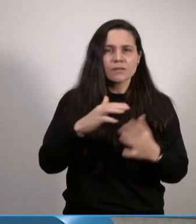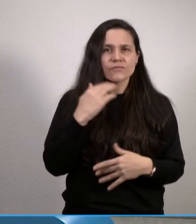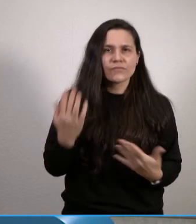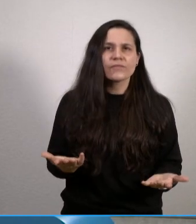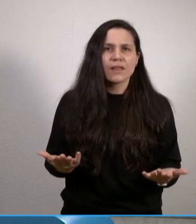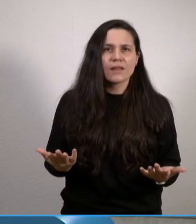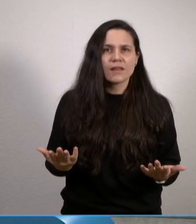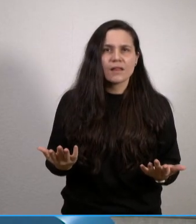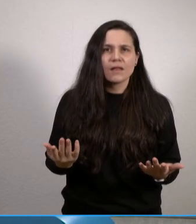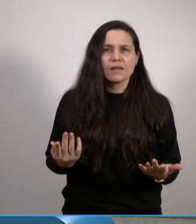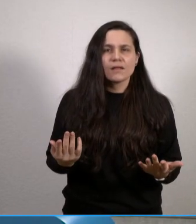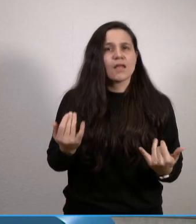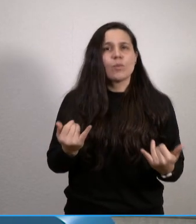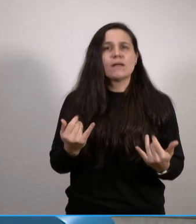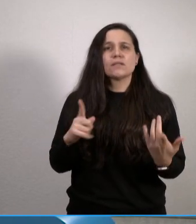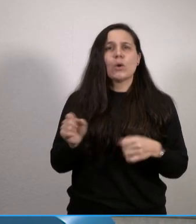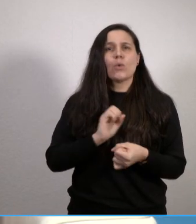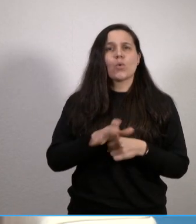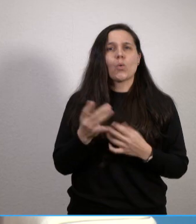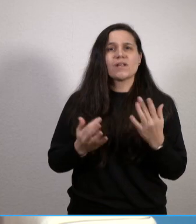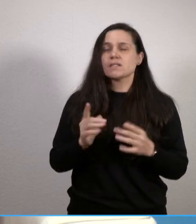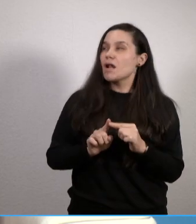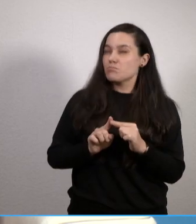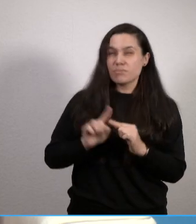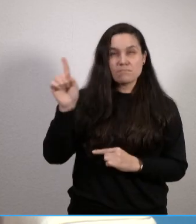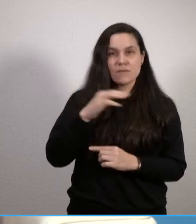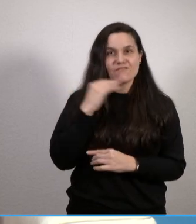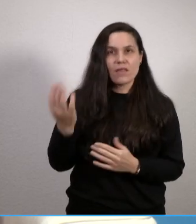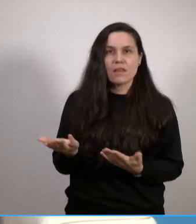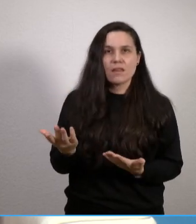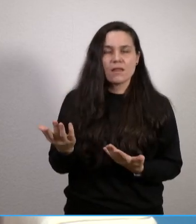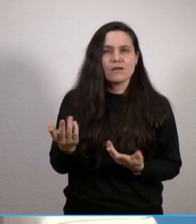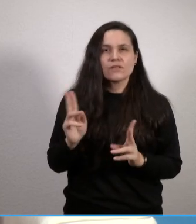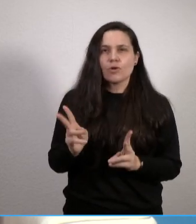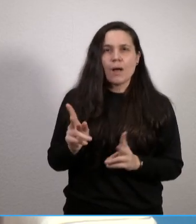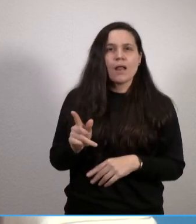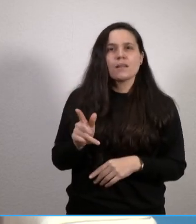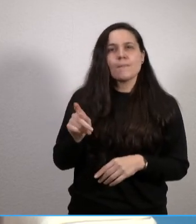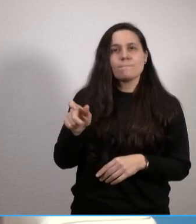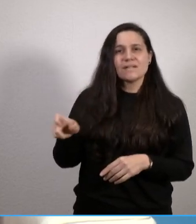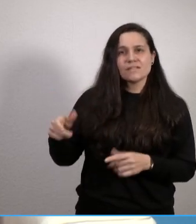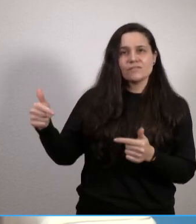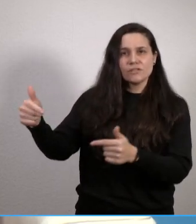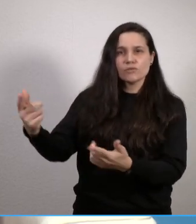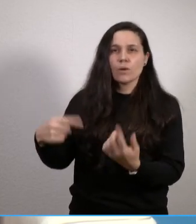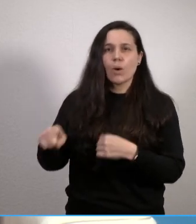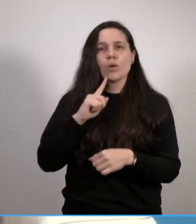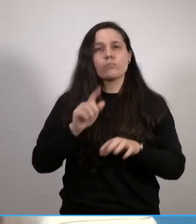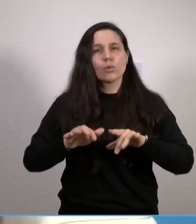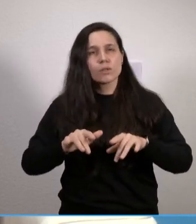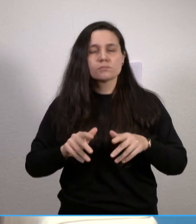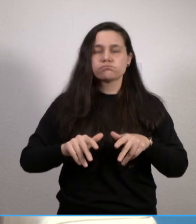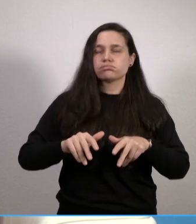-Infektionszahlen bis jetzt auch der ganz normalen Patientenversorgung. Wir kämpfen immer noch mit diversen Bürokratismen.